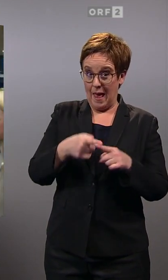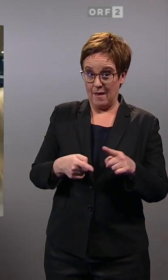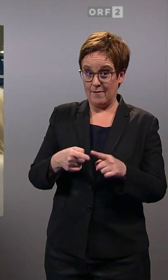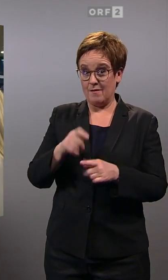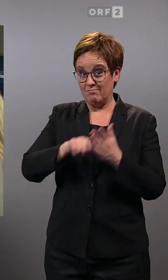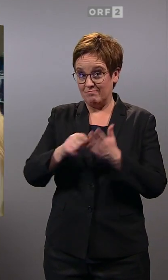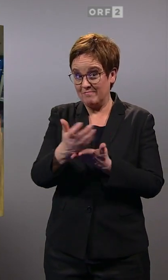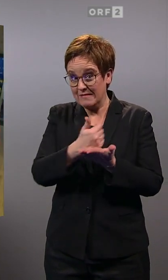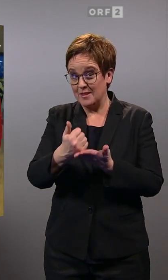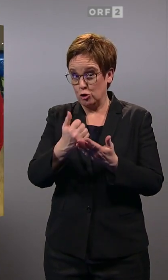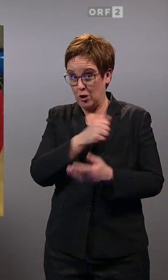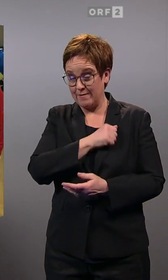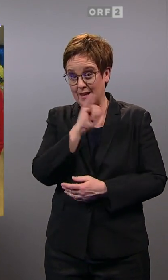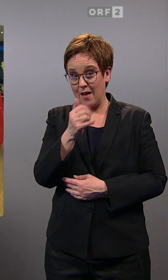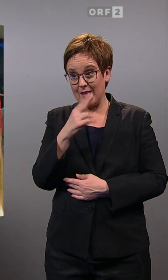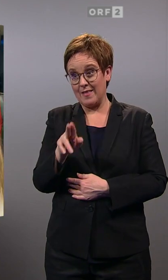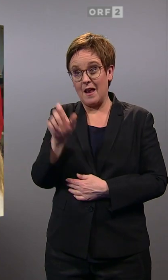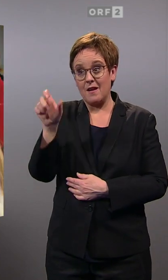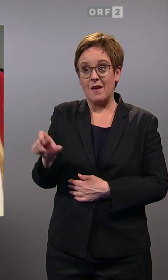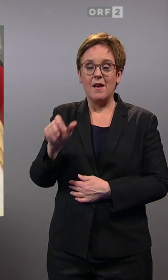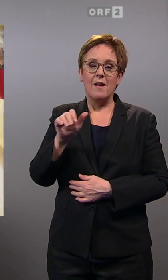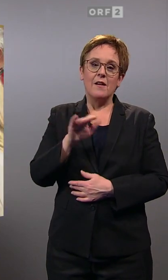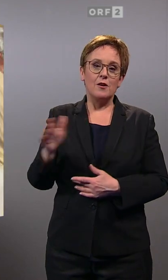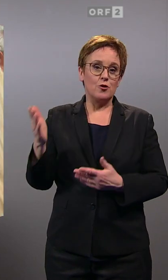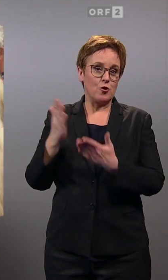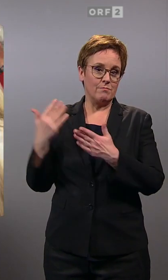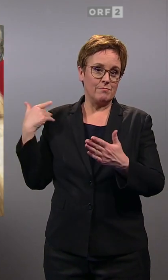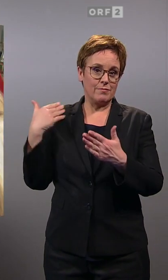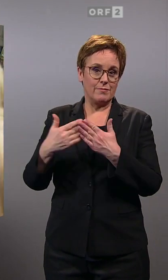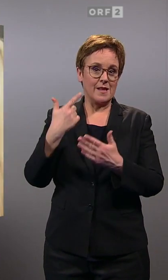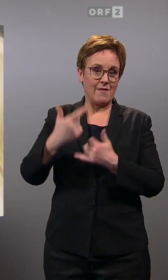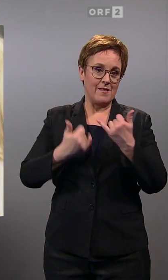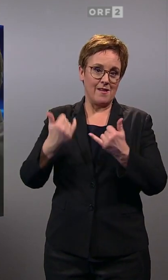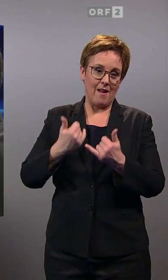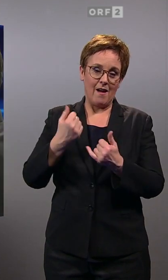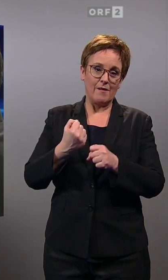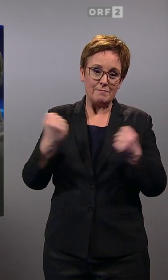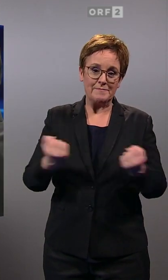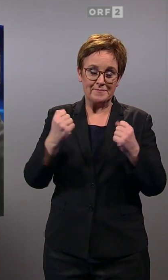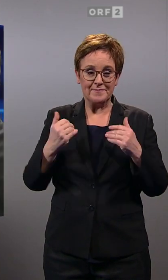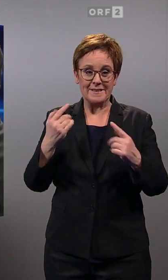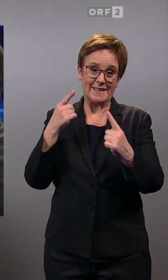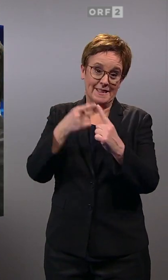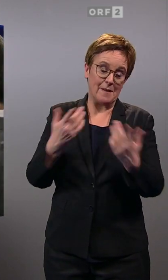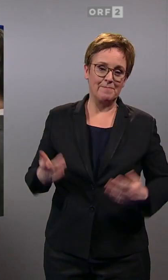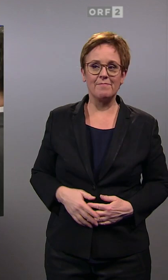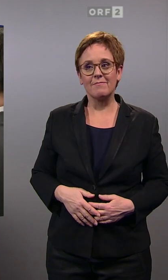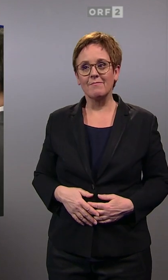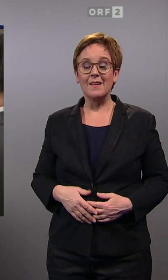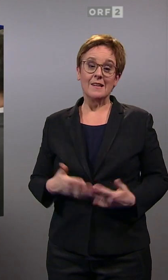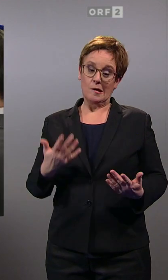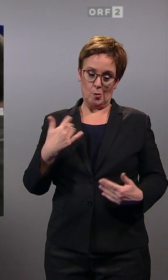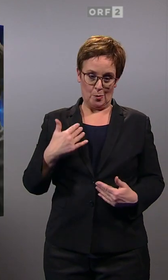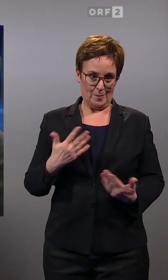ÖVP, die mit Mikkel Leitner auf der politischen Bühne seit 20 Jahren besteht. Dass die absolute Mehrheit auf dem